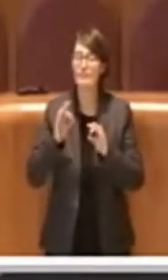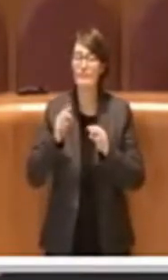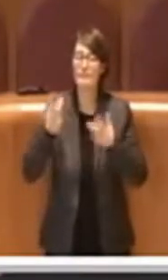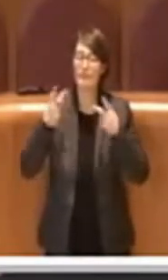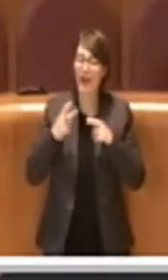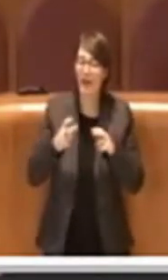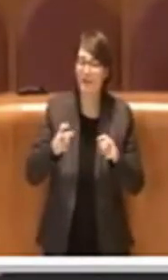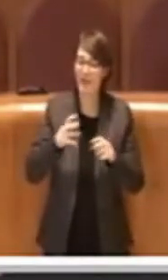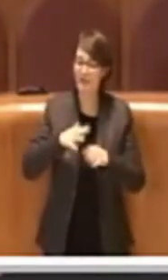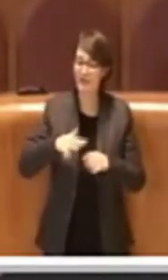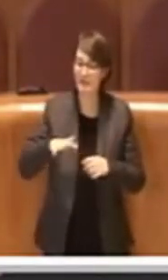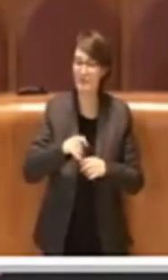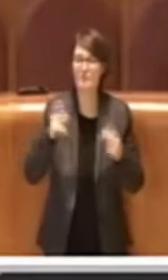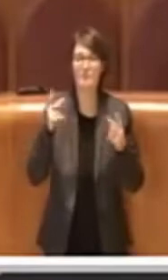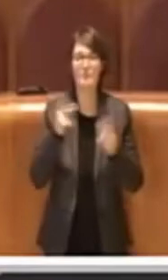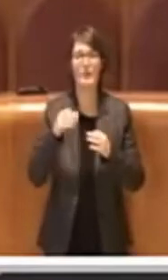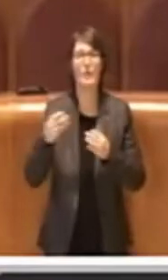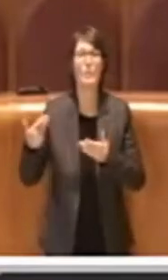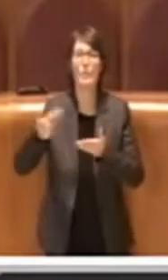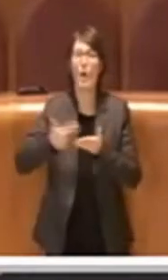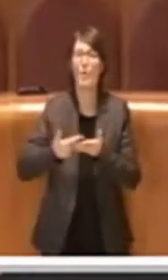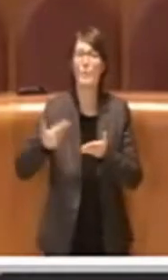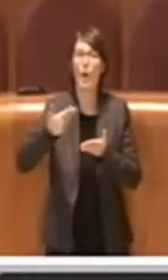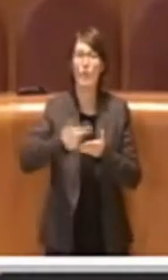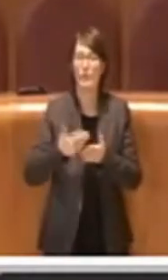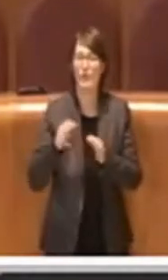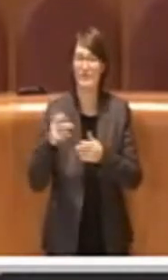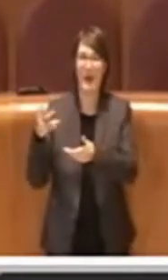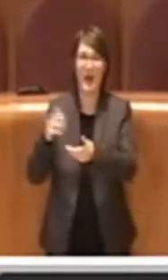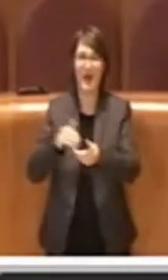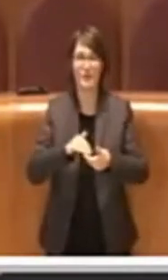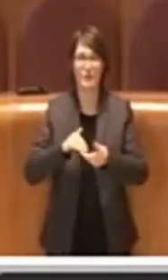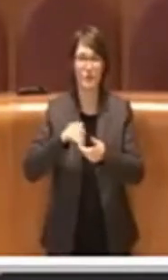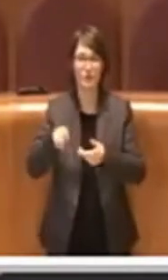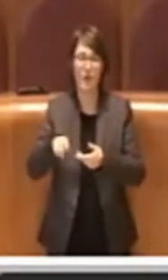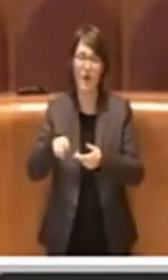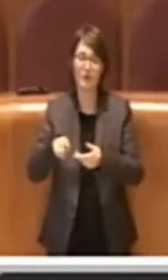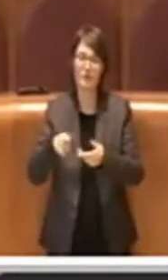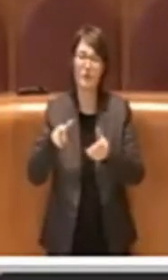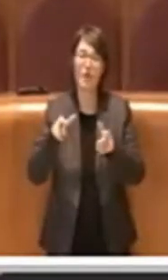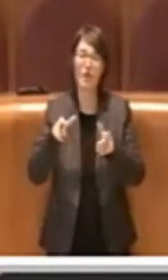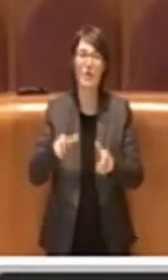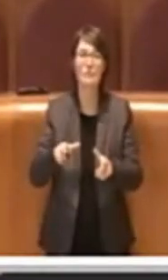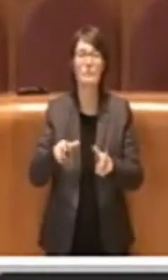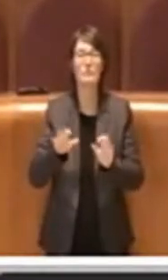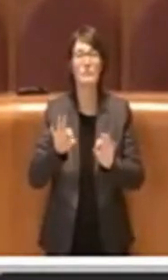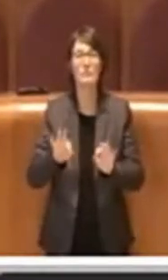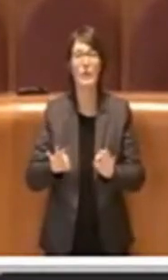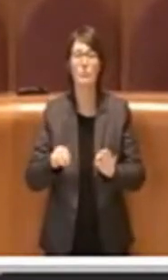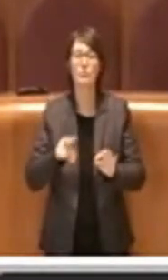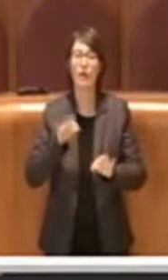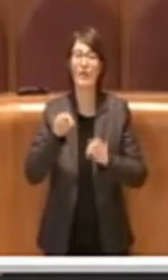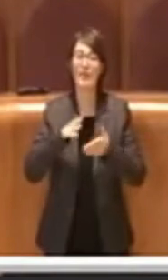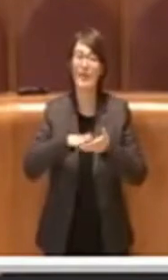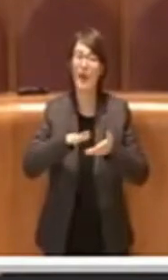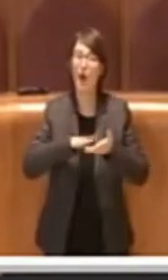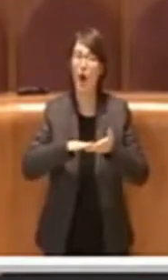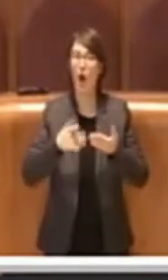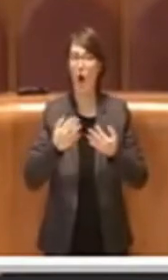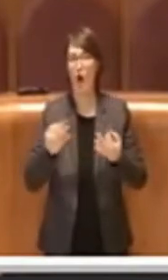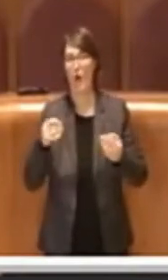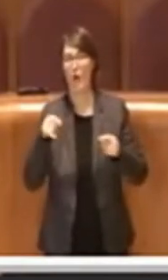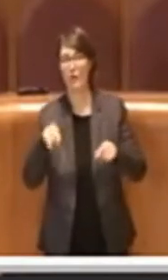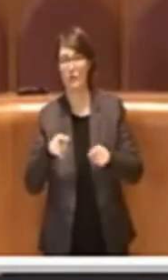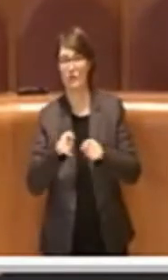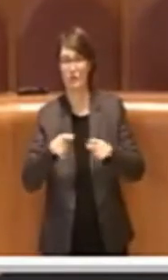da alcune proposte che vengono proprio dalle associazioni che si occupano di decoro della città. Ma alle stesse conclusioni è